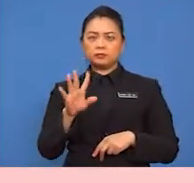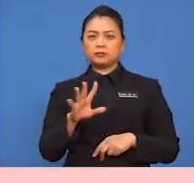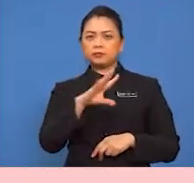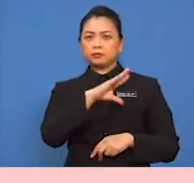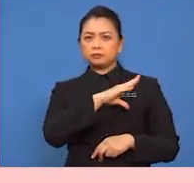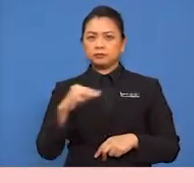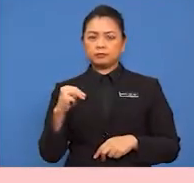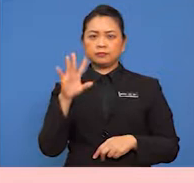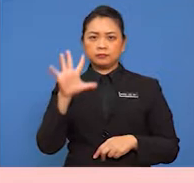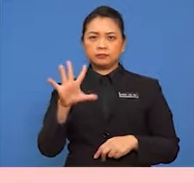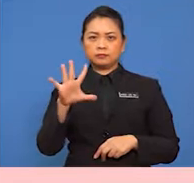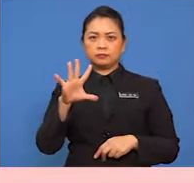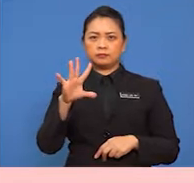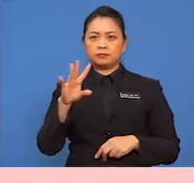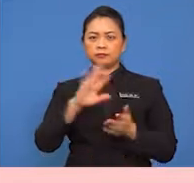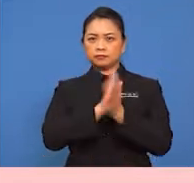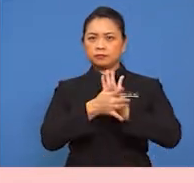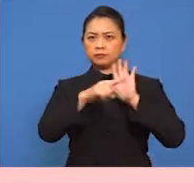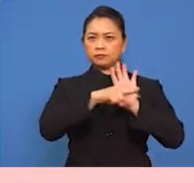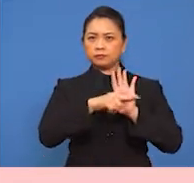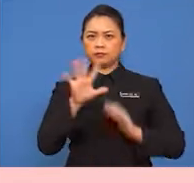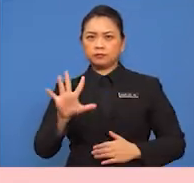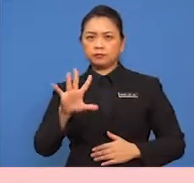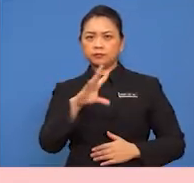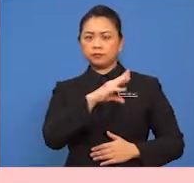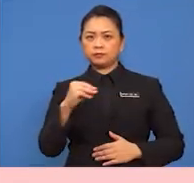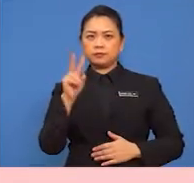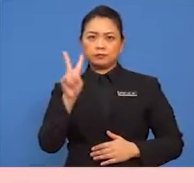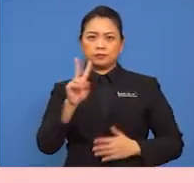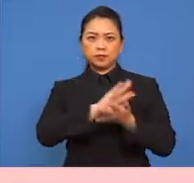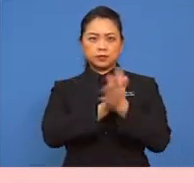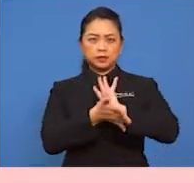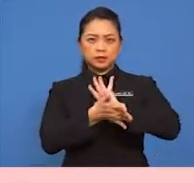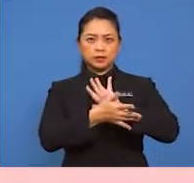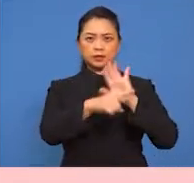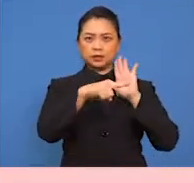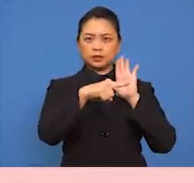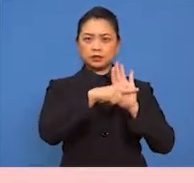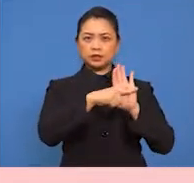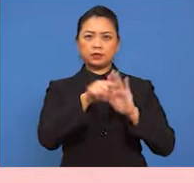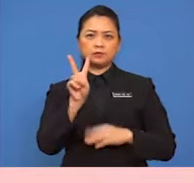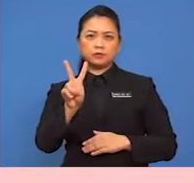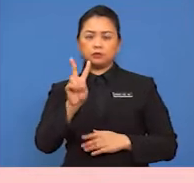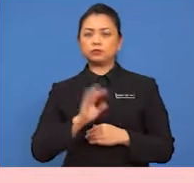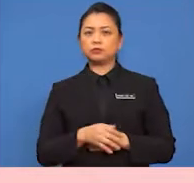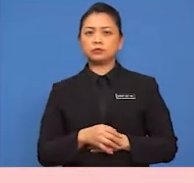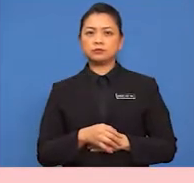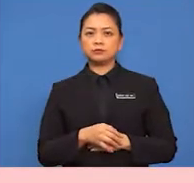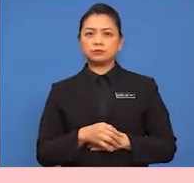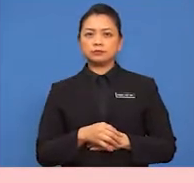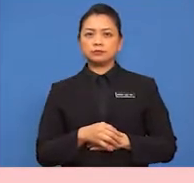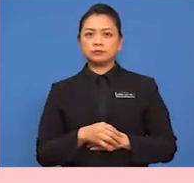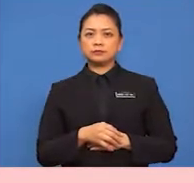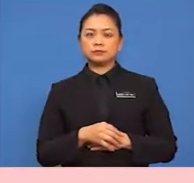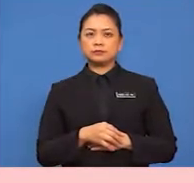telah berubah menjadi negatif 5, manakala 2 berubah menjadi negatif 2